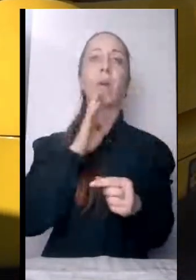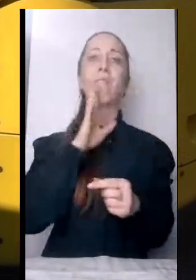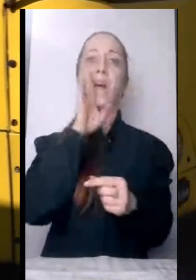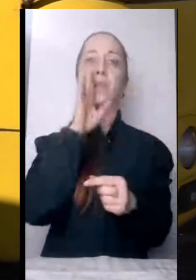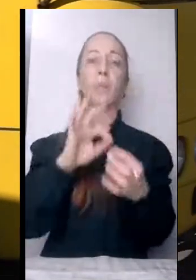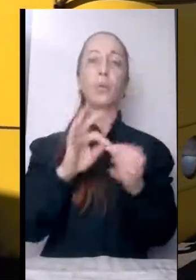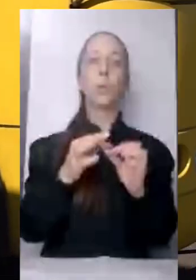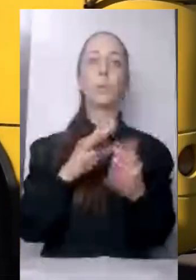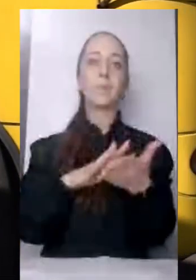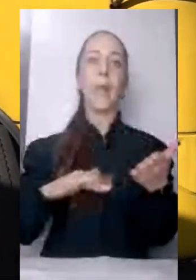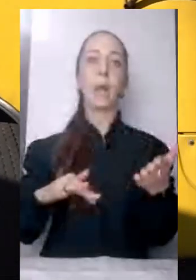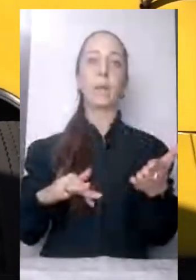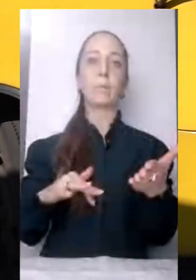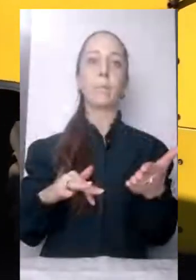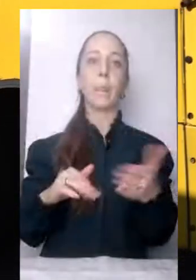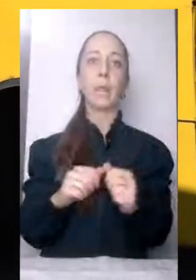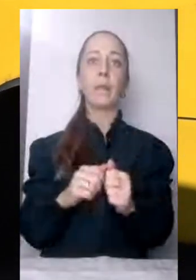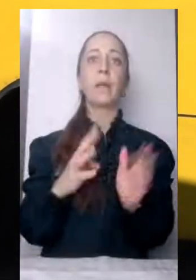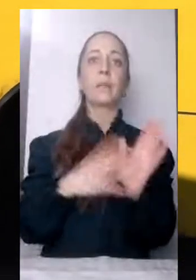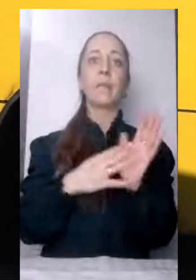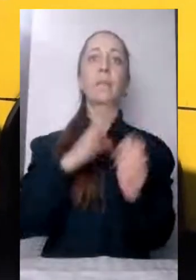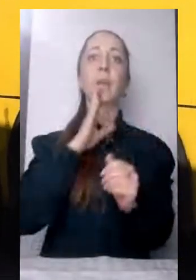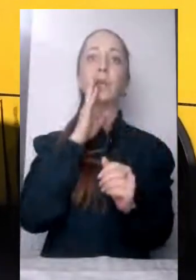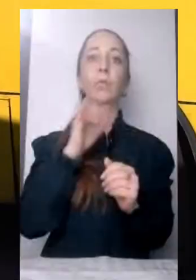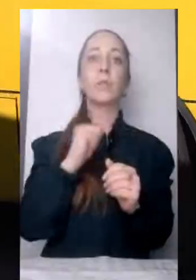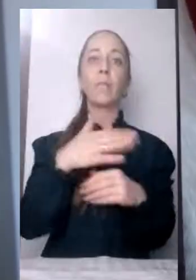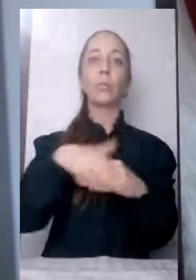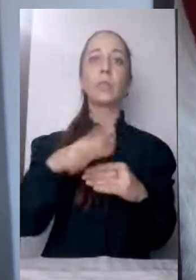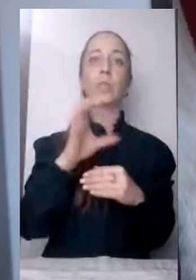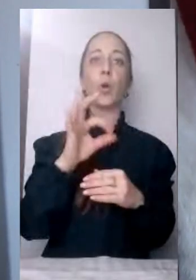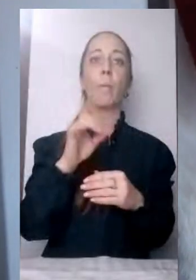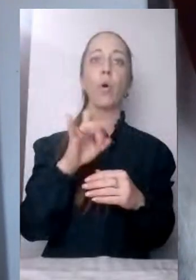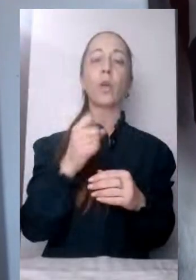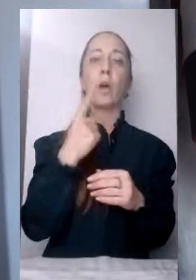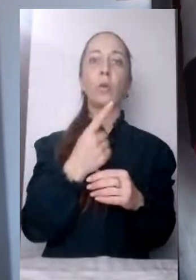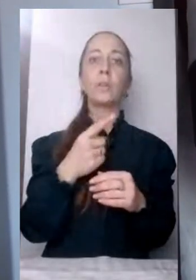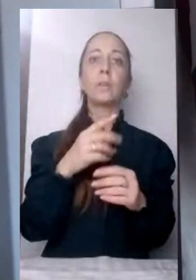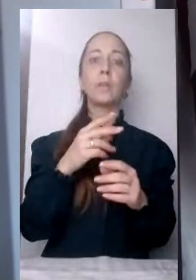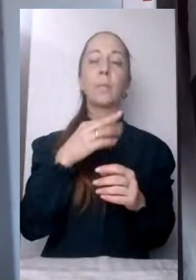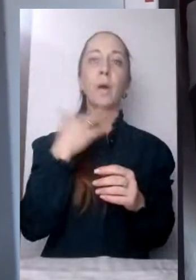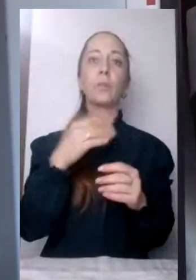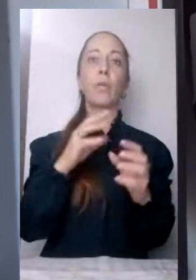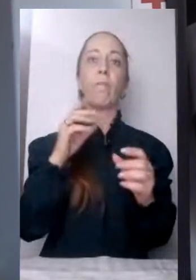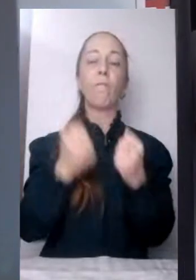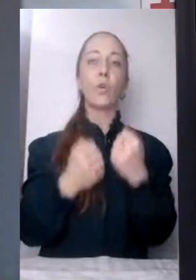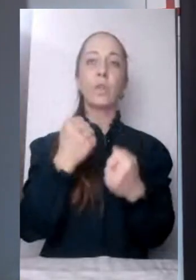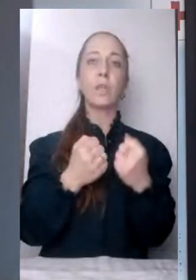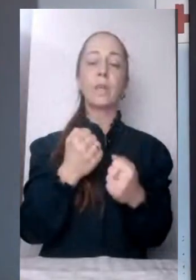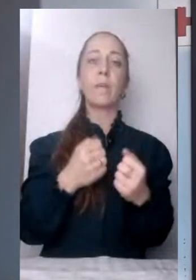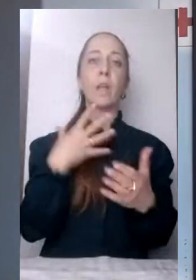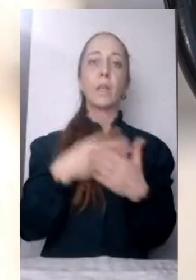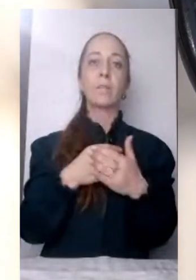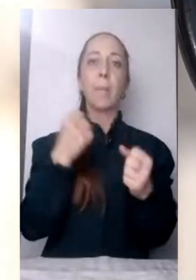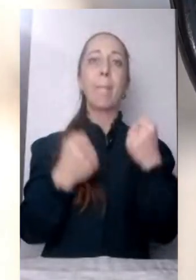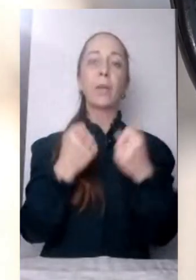Дев'яте ранку на Соборній площі один за одним водії вишиковують автобуси. Максим Шевченко на своїй маршрутці до вчорашнього дня перевозив